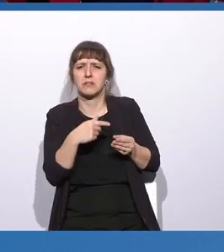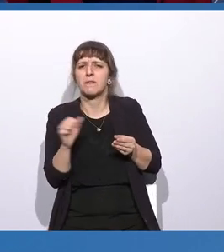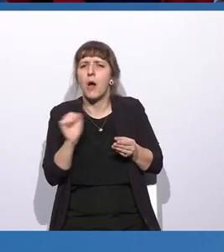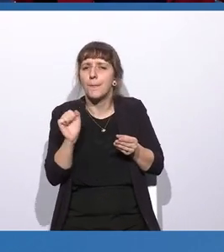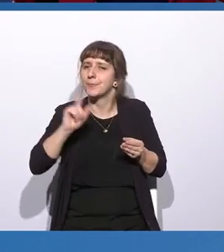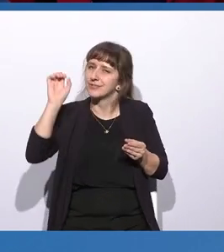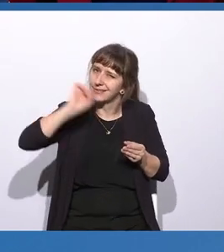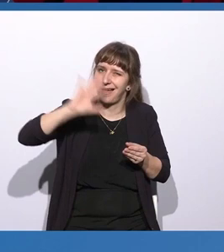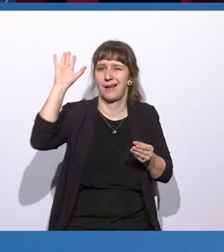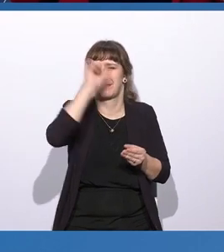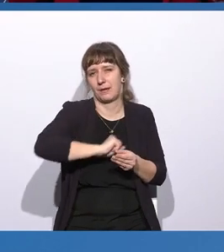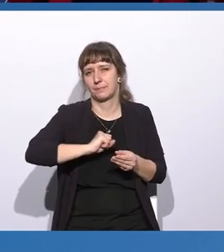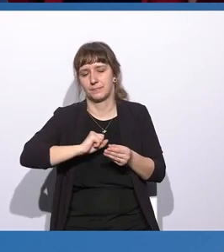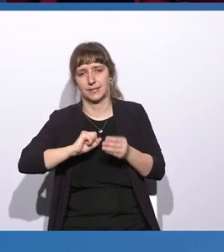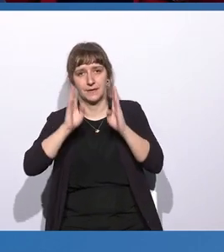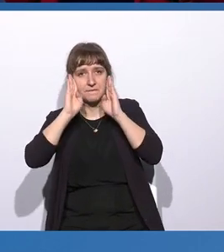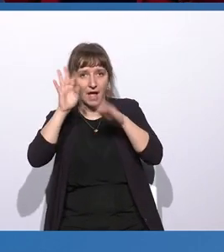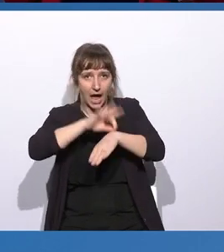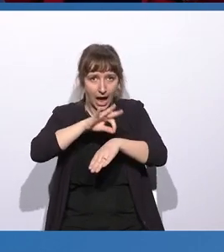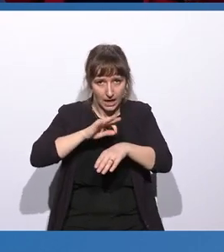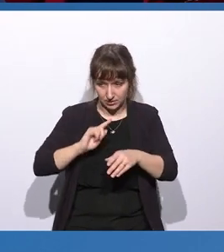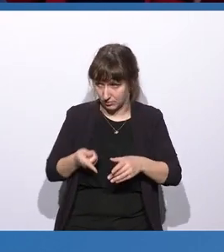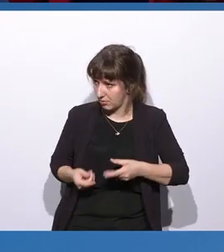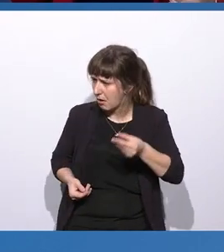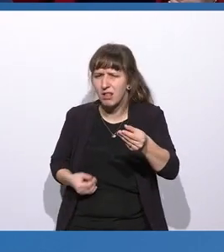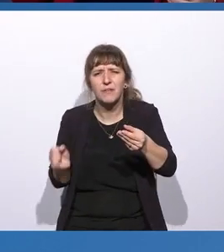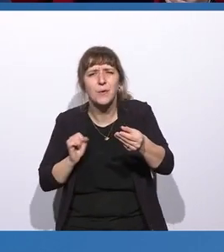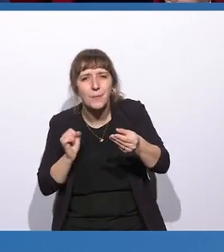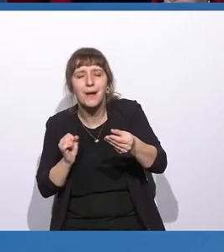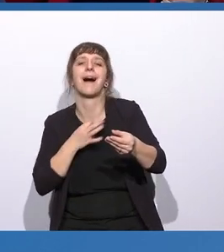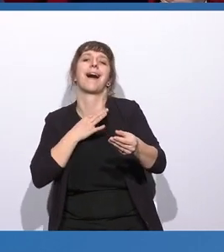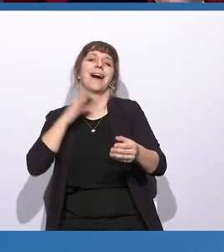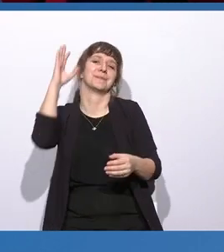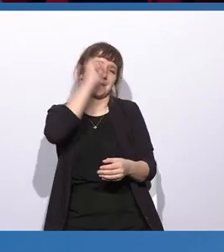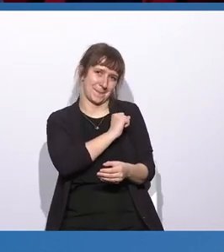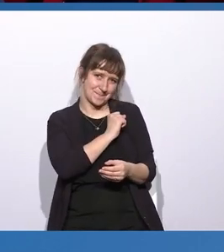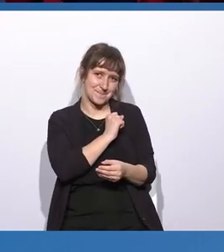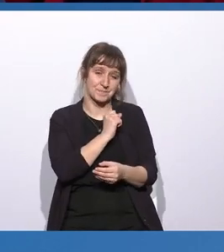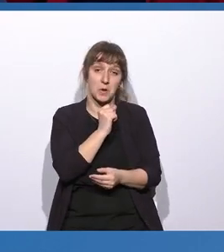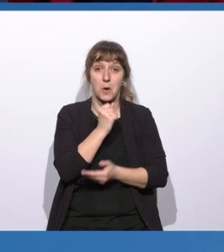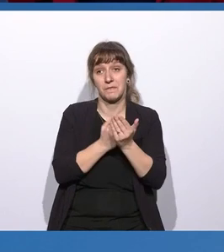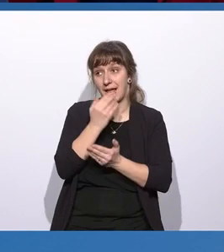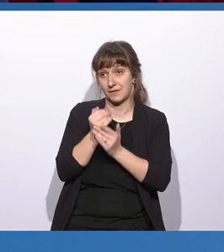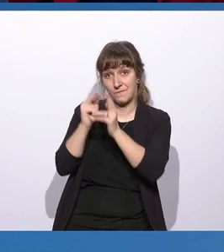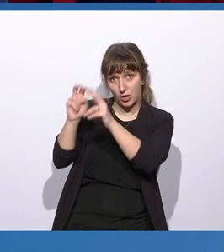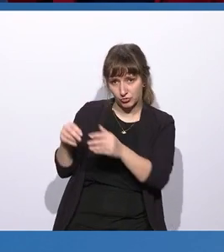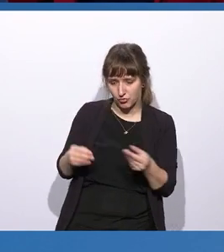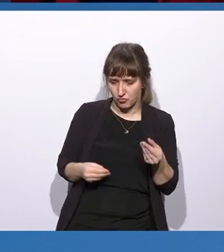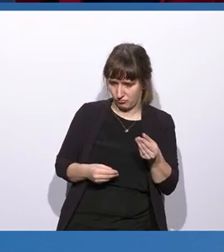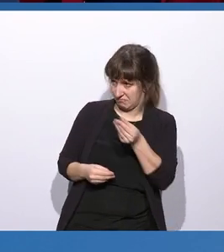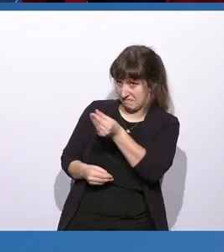sie mit Fachärztinnen und Fachärzten teilen sollen und eventuell eben sogar für die Forschung spenden sollen.